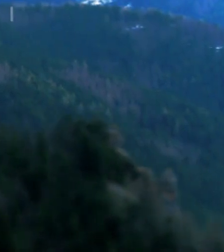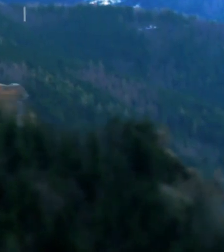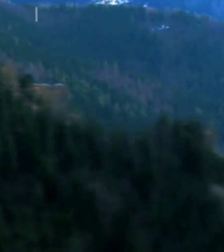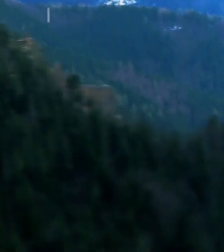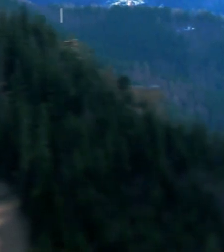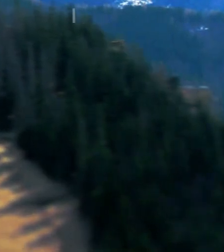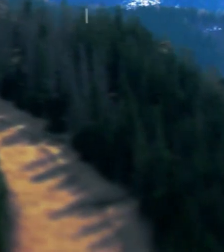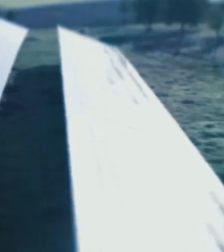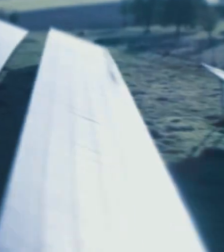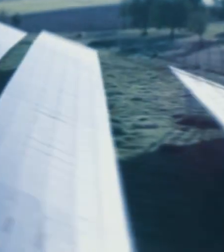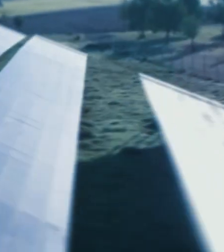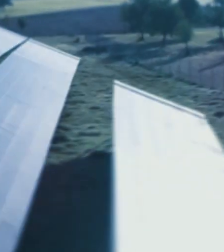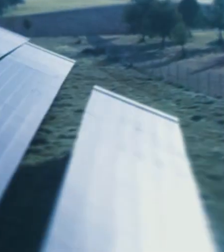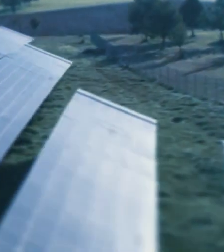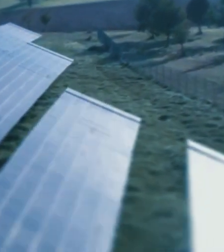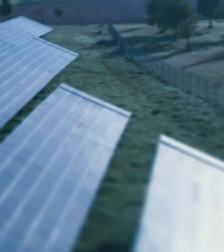Muzyka